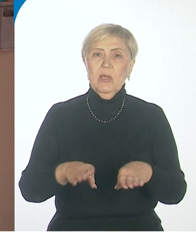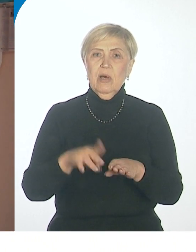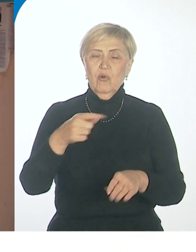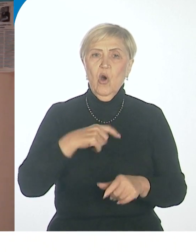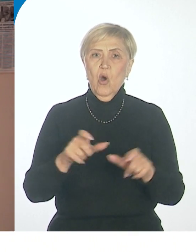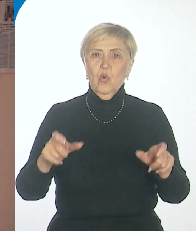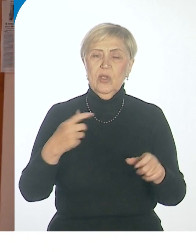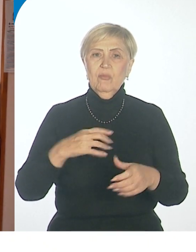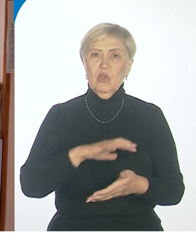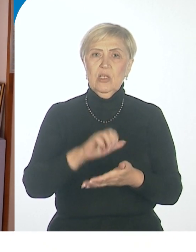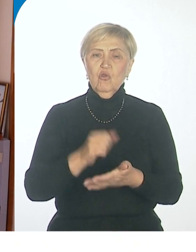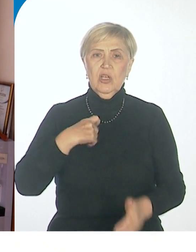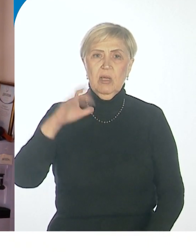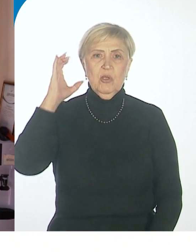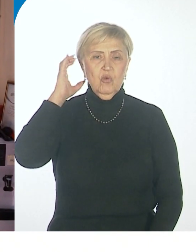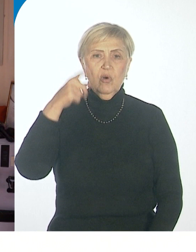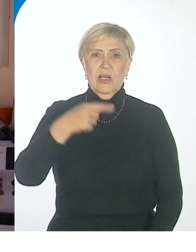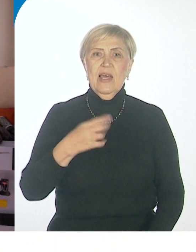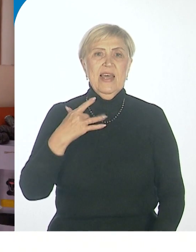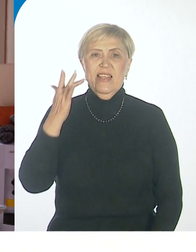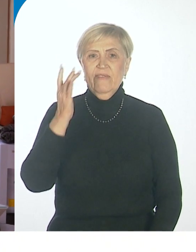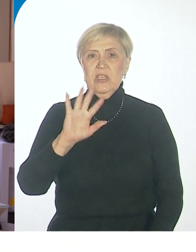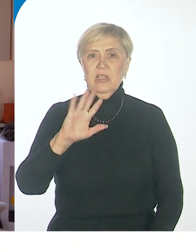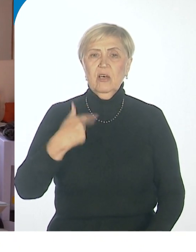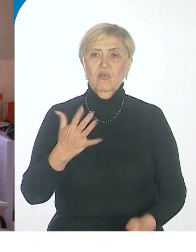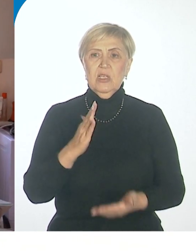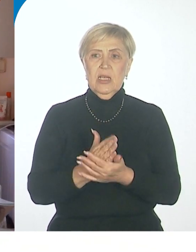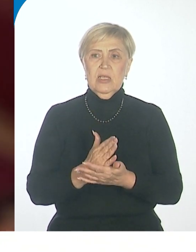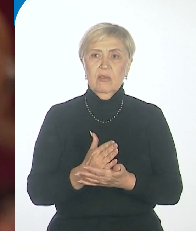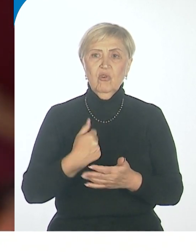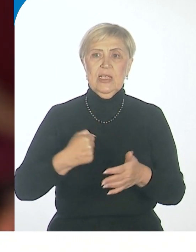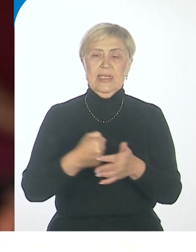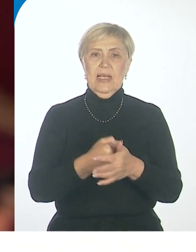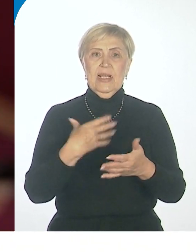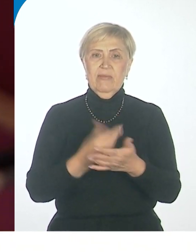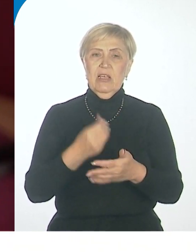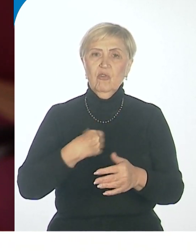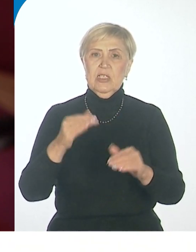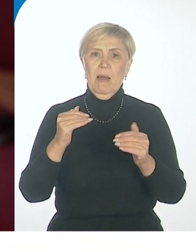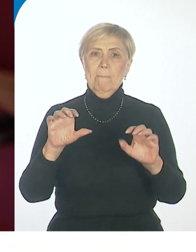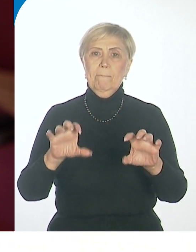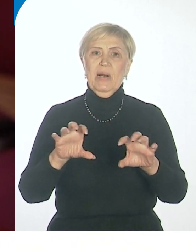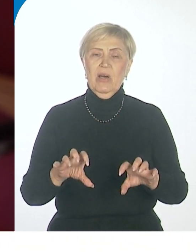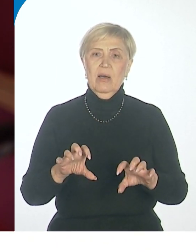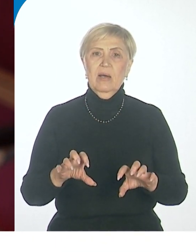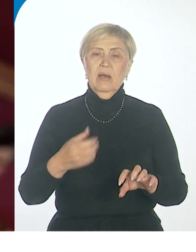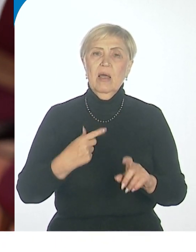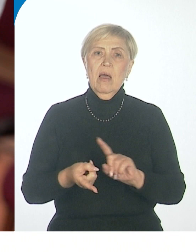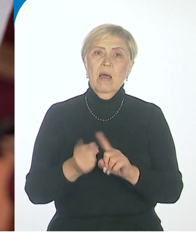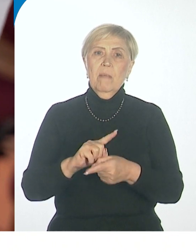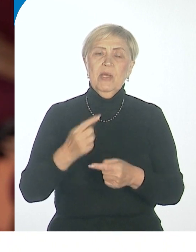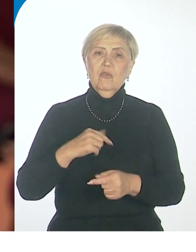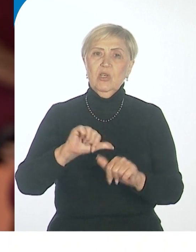нарушением слуха не всегда удается реализовать и отстоять свои права. Переоформить программу реабилитации, пенсию, решить